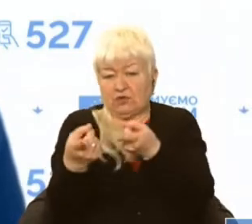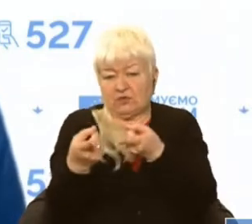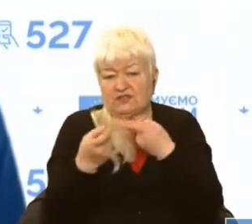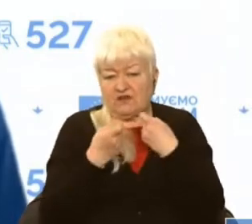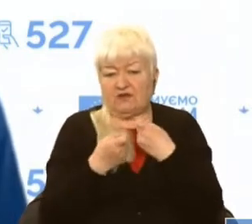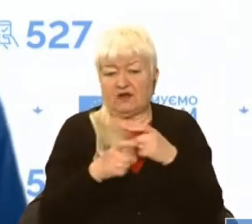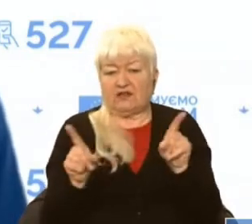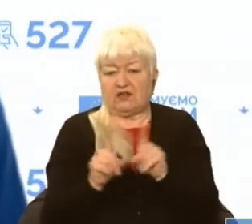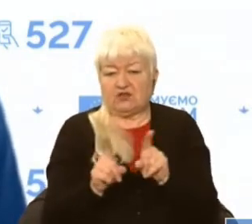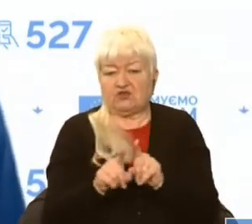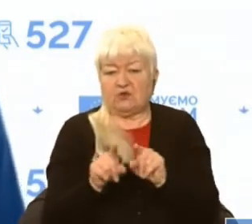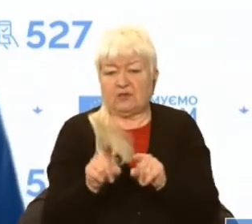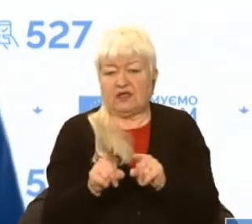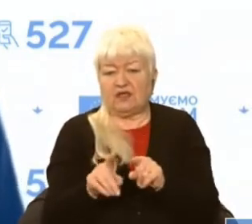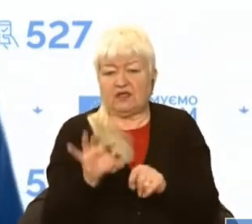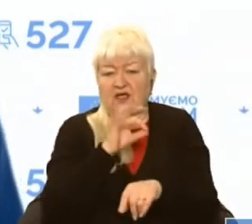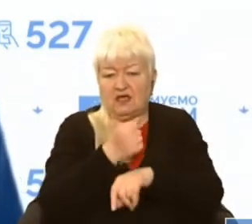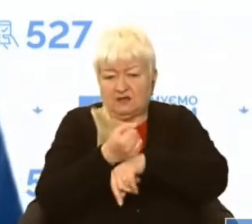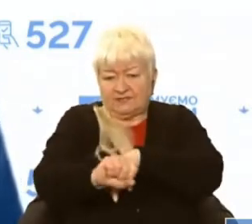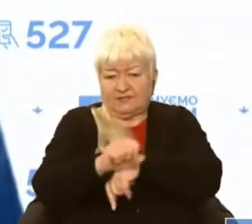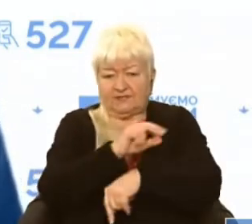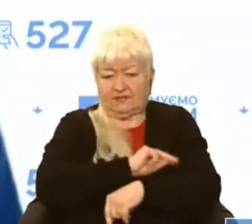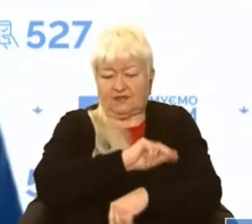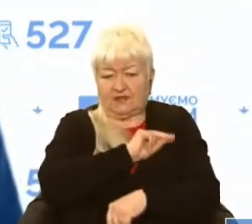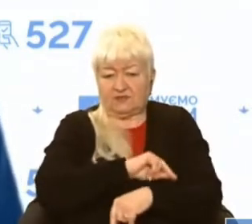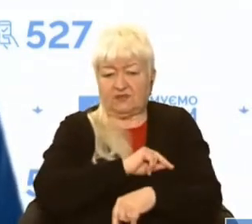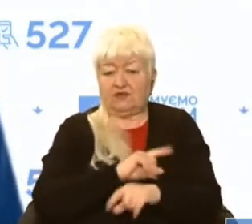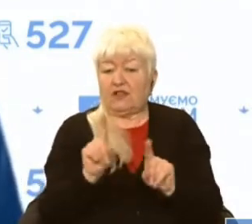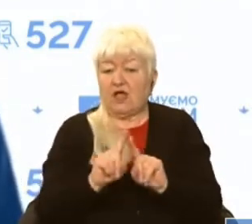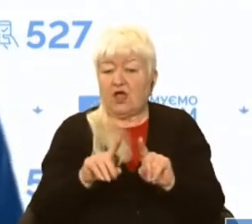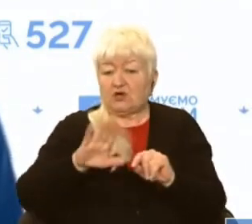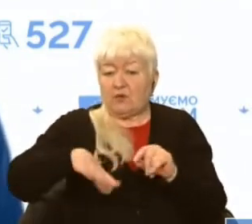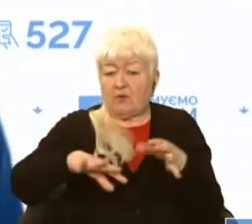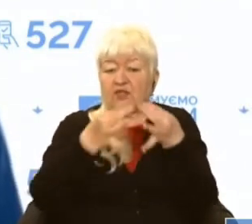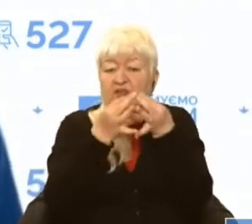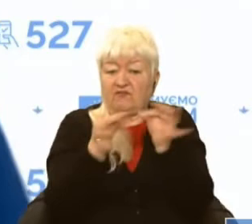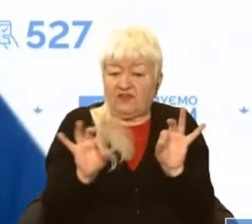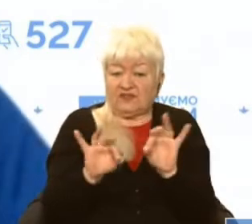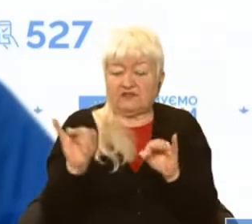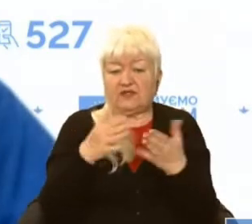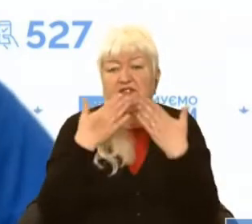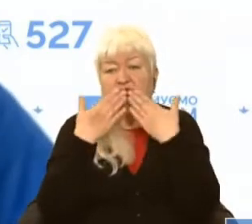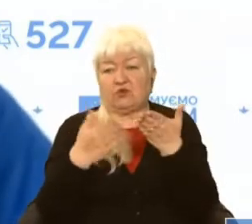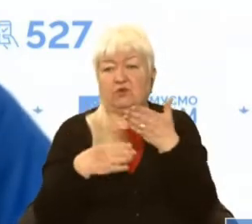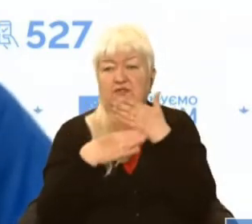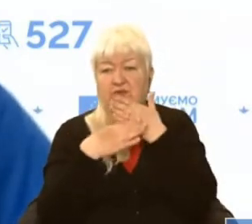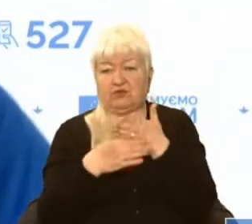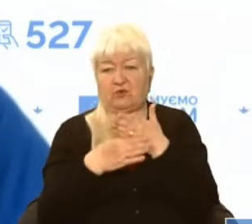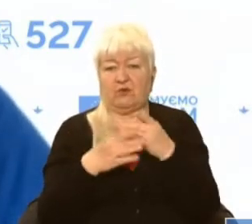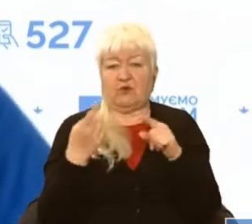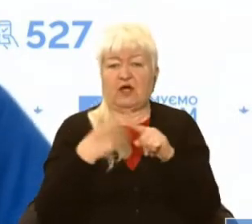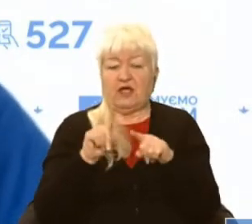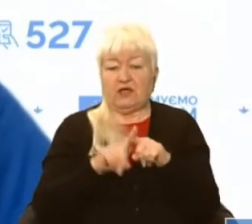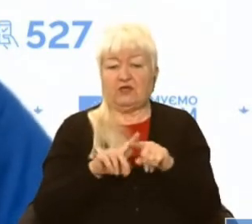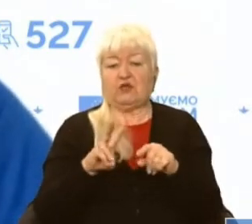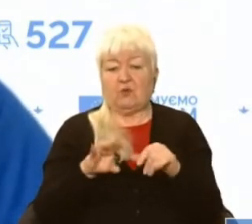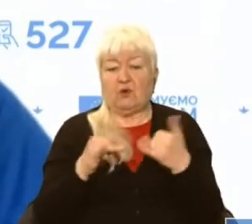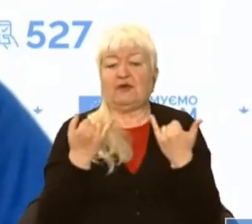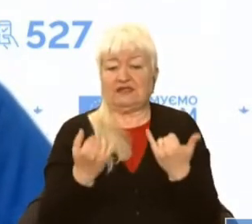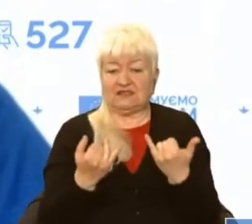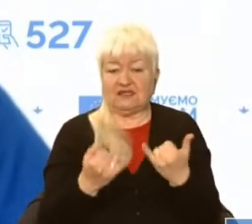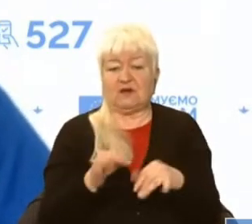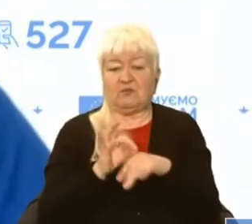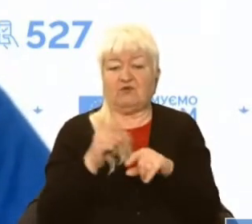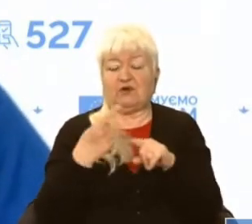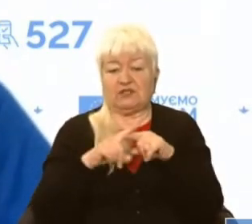щоб її експлуатували, і для того, щоб вона потім визволилася і звернулася по допомогу. І саме тому ми зараз проводимо